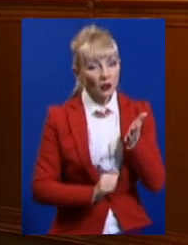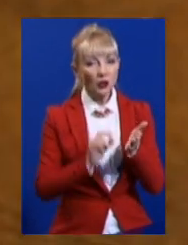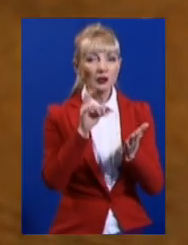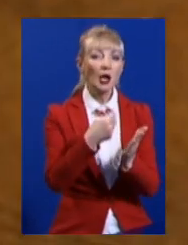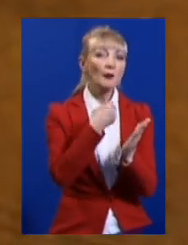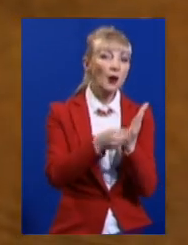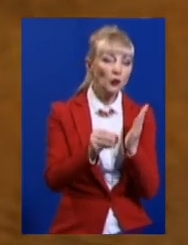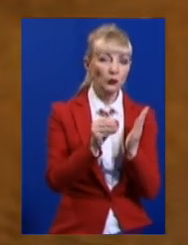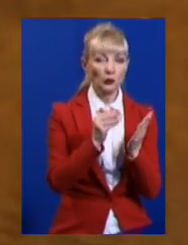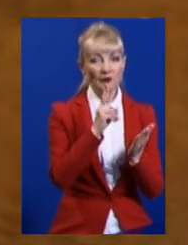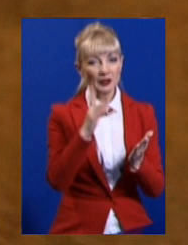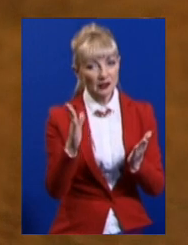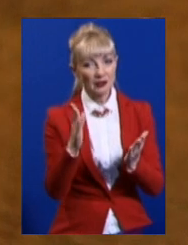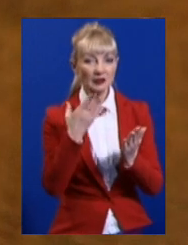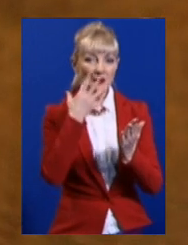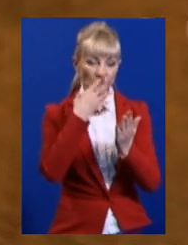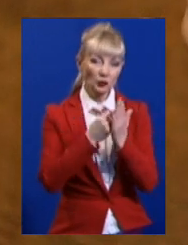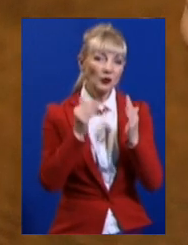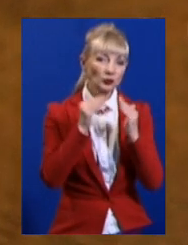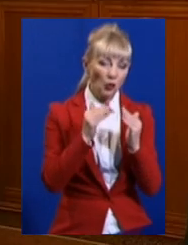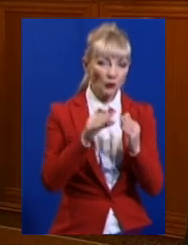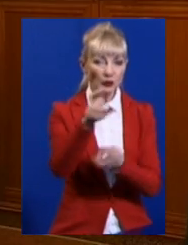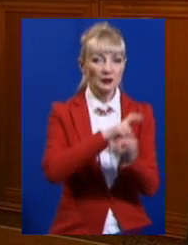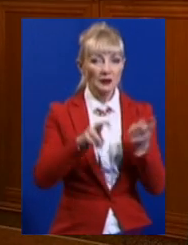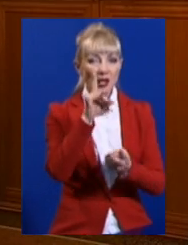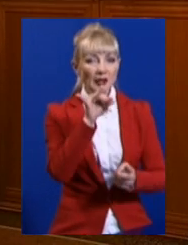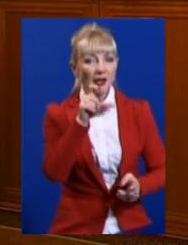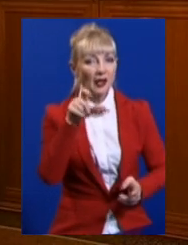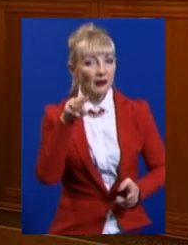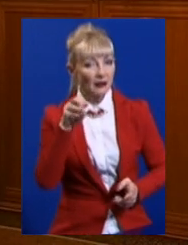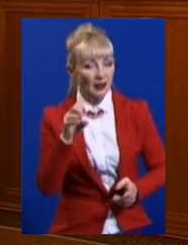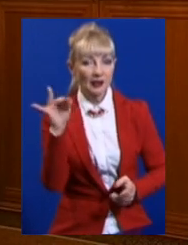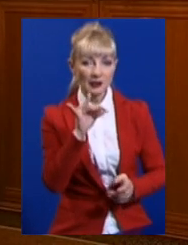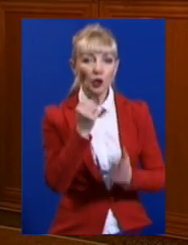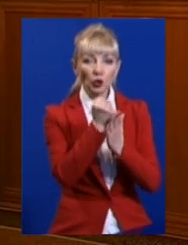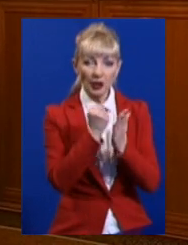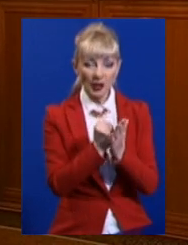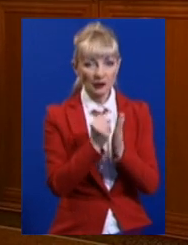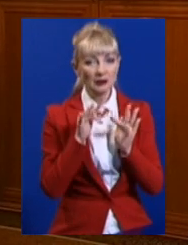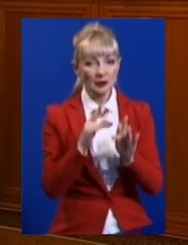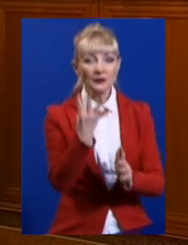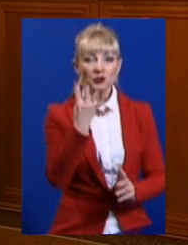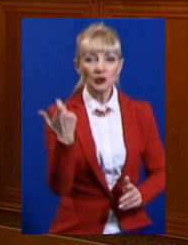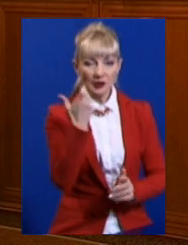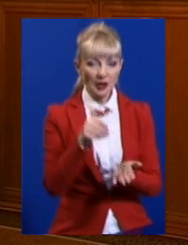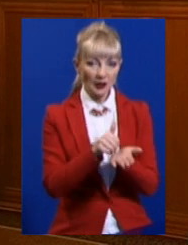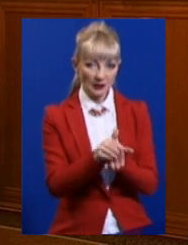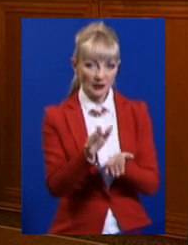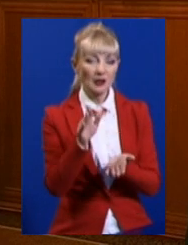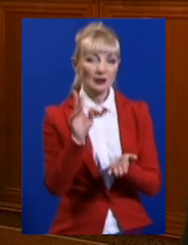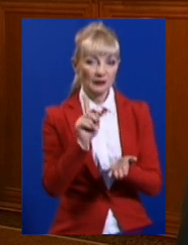купівлю житла, що пов'язані з пошуком рієлтора, та нотаріальні дії. Лише чотири власника відмовились від перемовин з містом про викуп